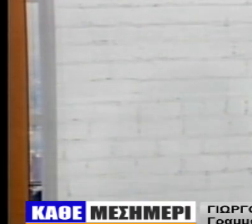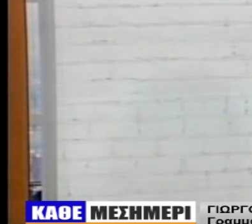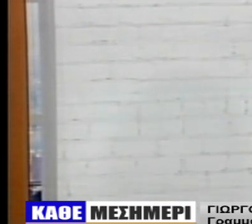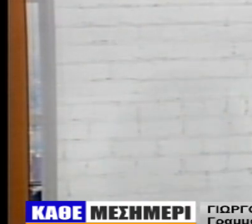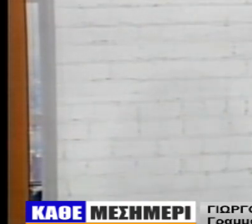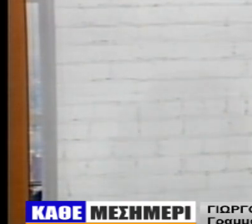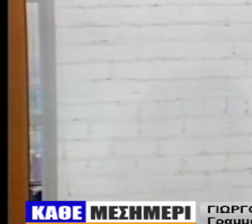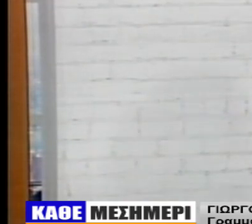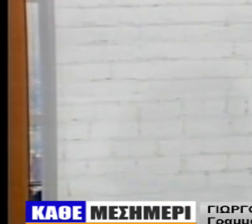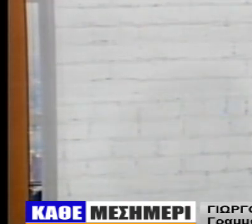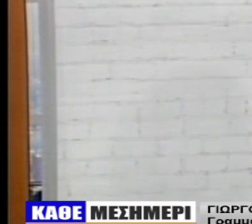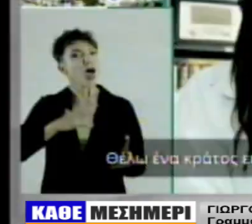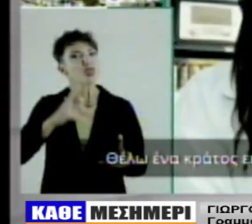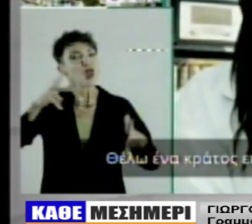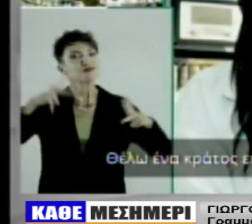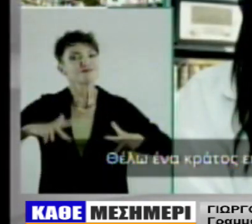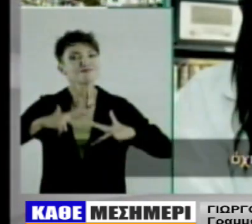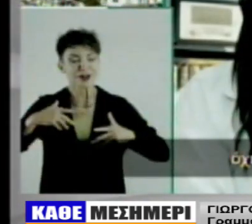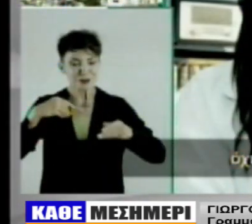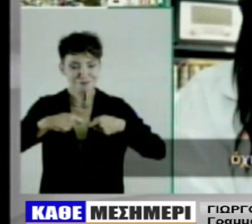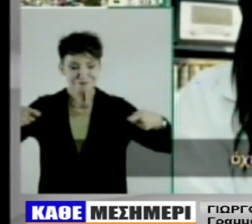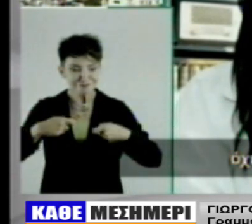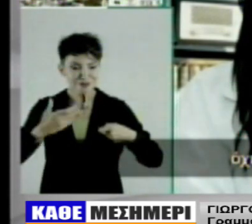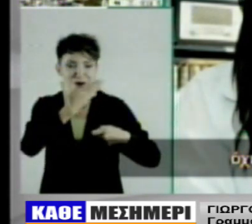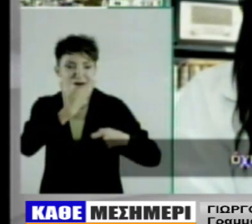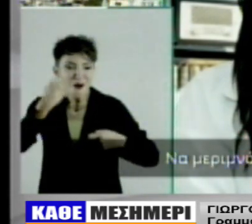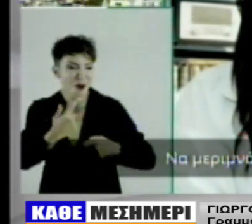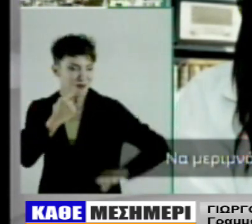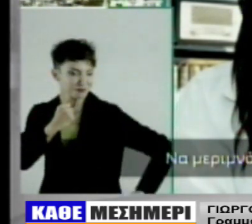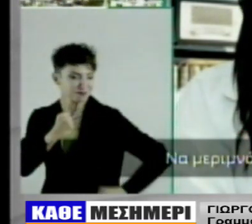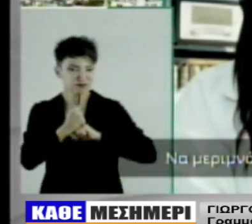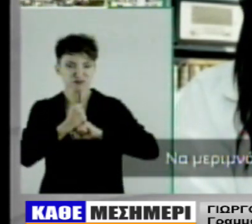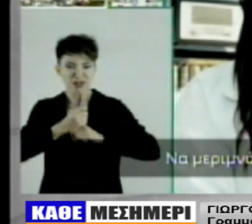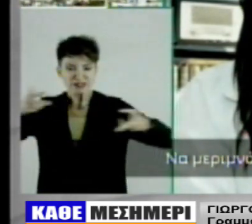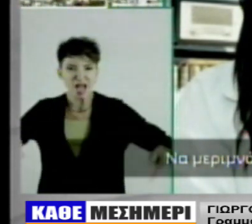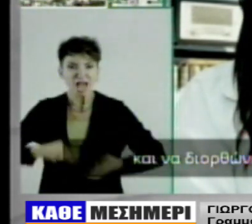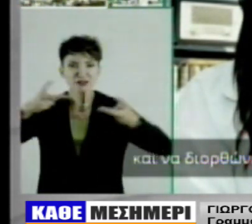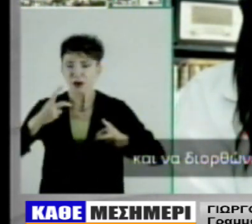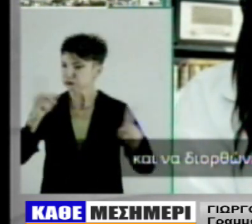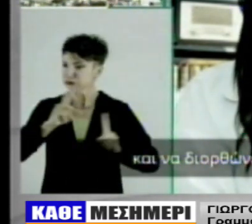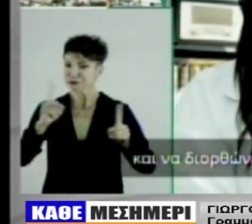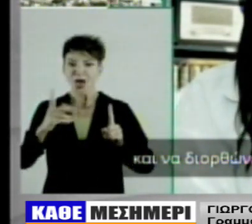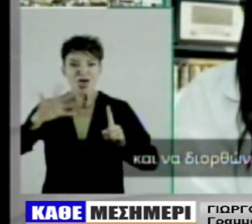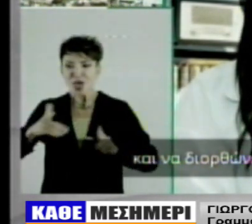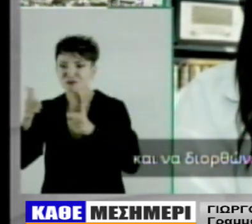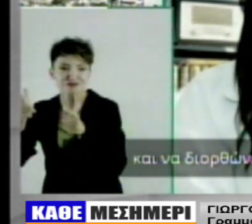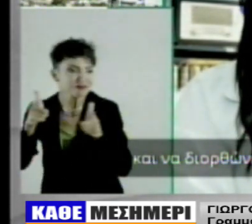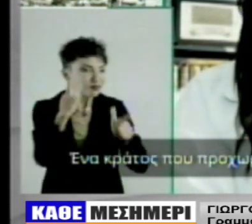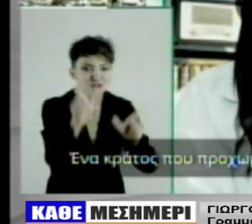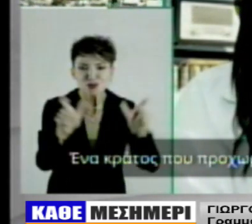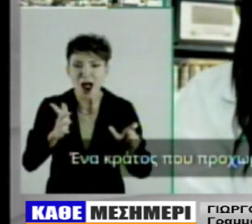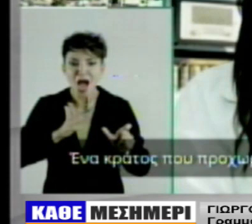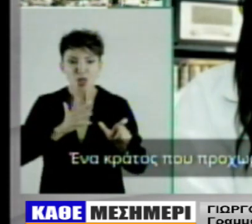κόσμο, τους πολίτες και να επικοινωνήσουμε τις θέσεις τις οποίες πραγματικά το κίνημα διαθέτει για όλα τα προβλήματα της